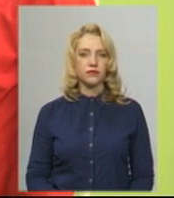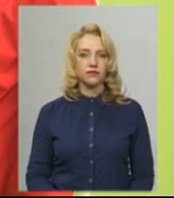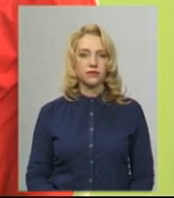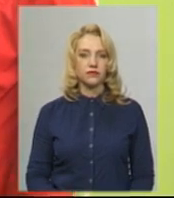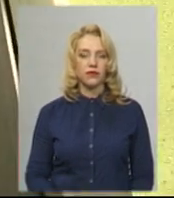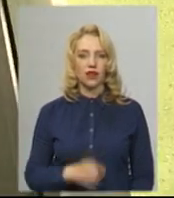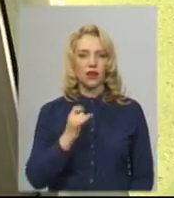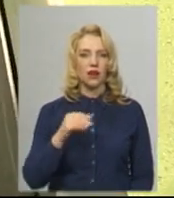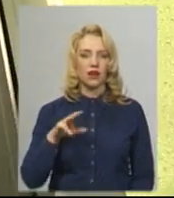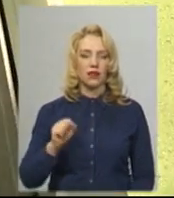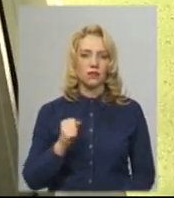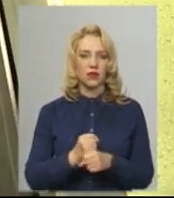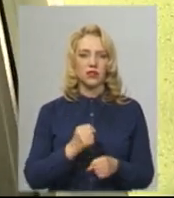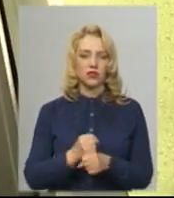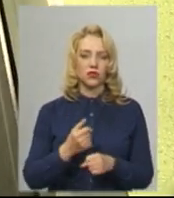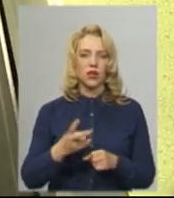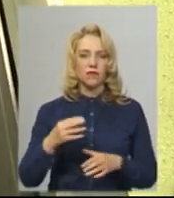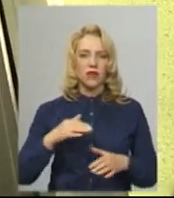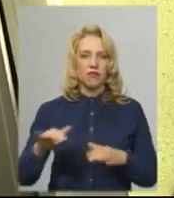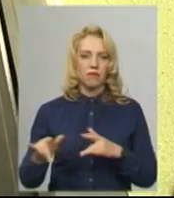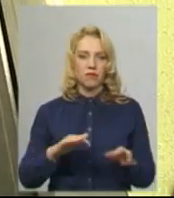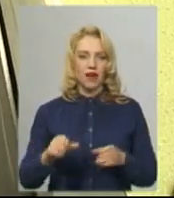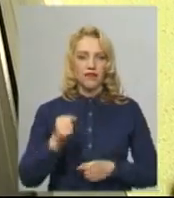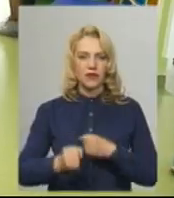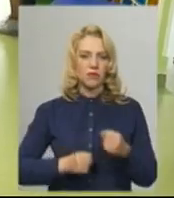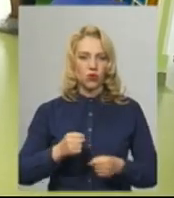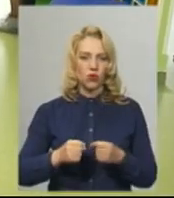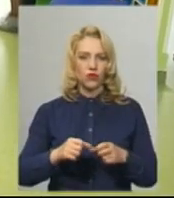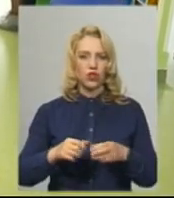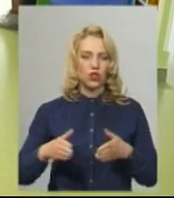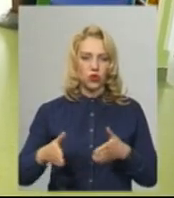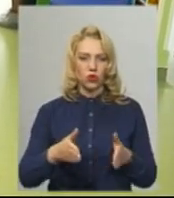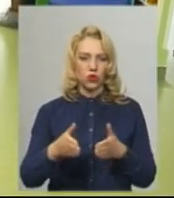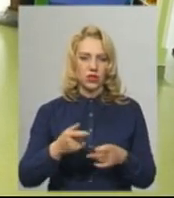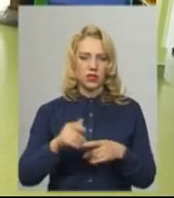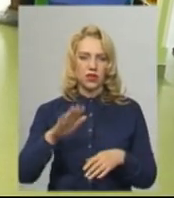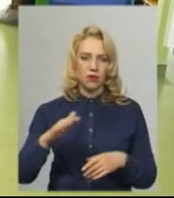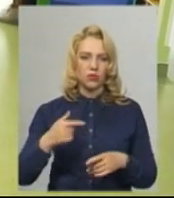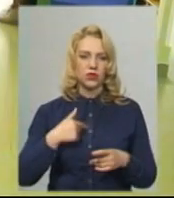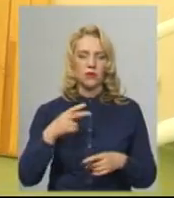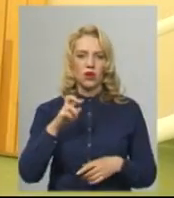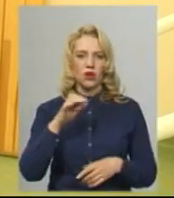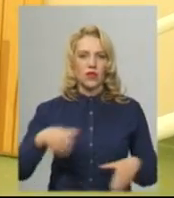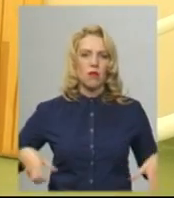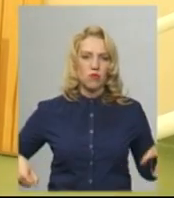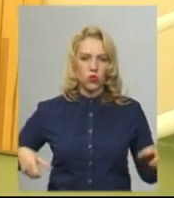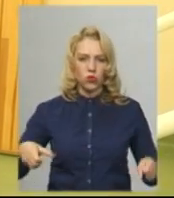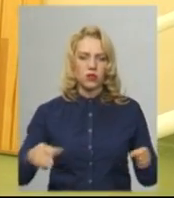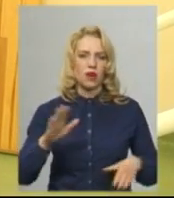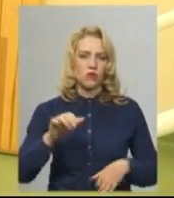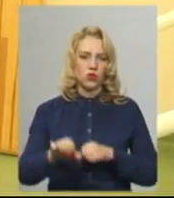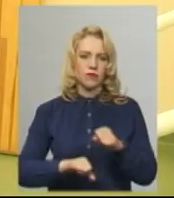Артем Цвяк відпрацьовує вправи на тренажері біговій доріжці, потім переходить до реабілітаційних брус, а далі на велотренажер. Це